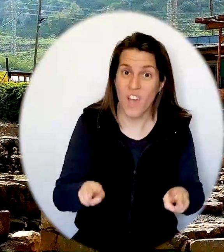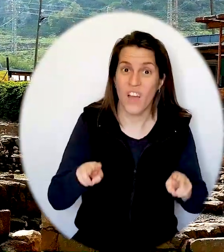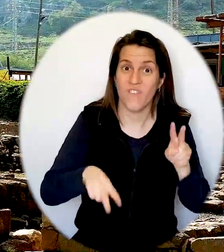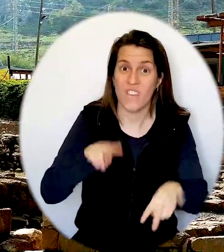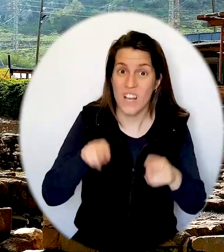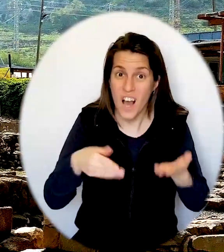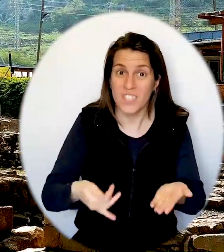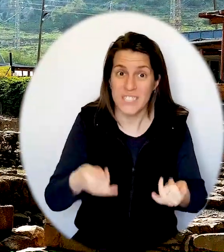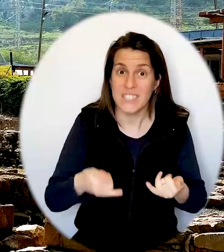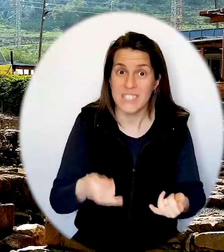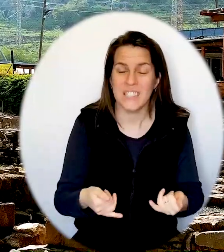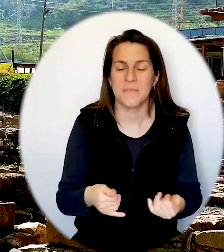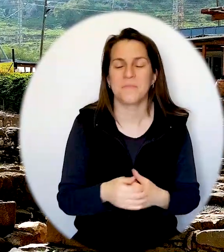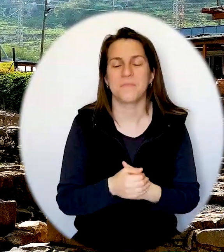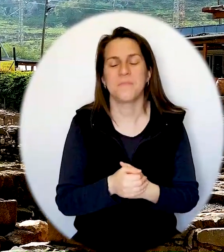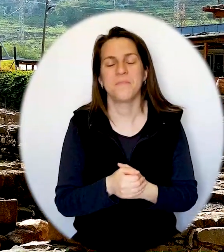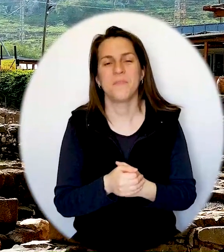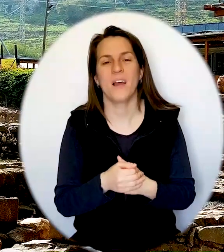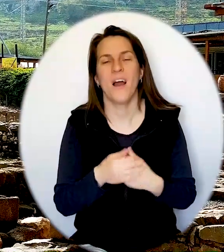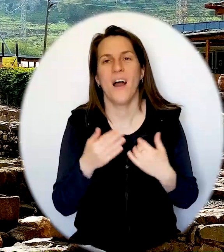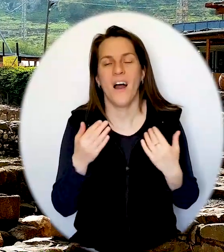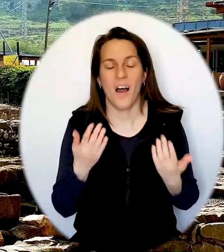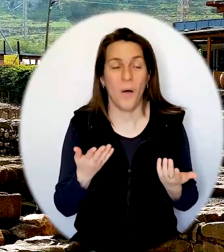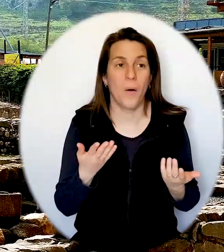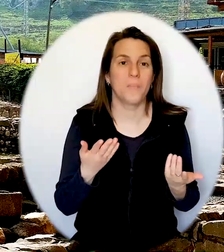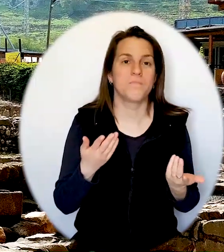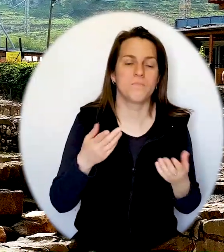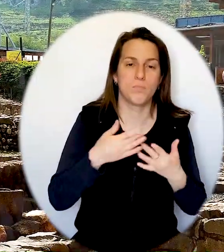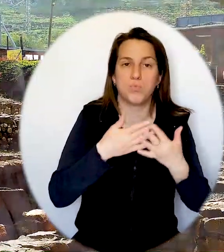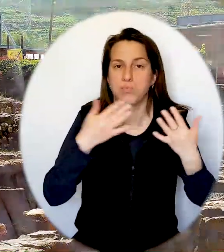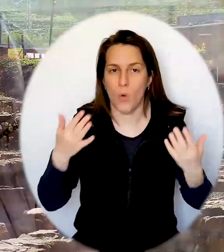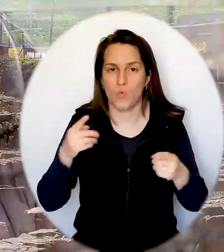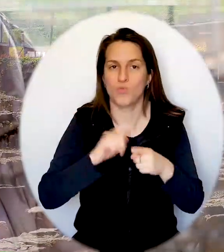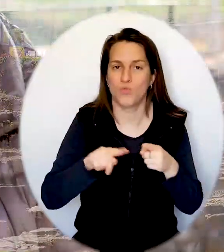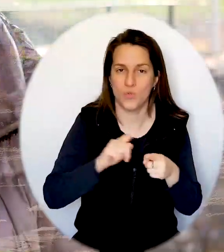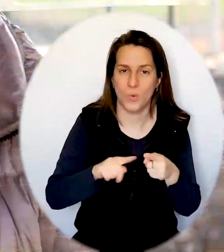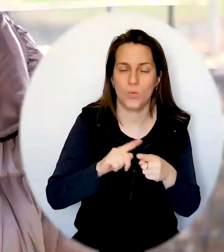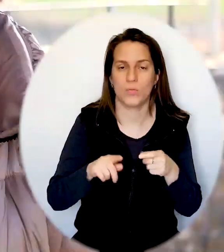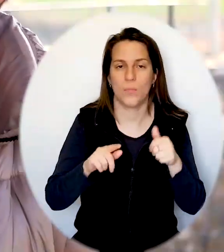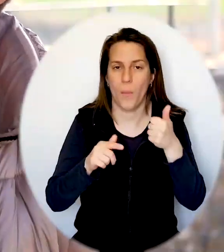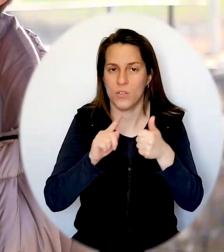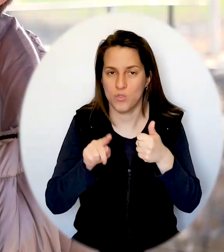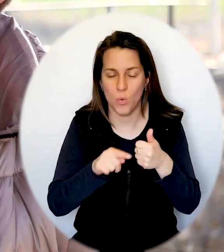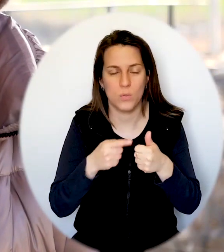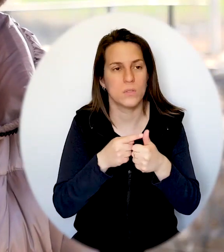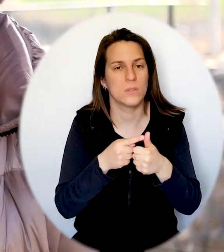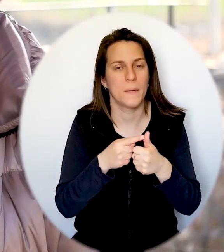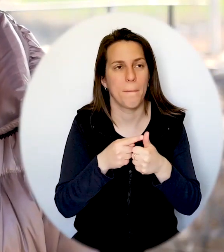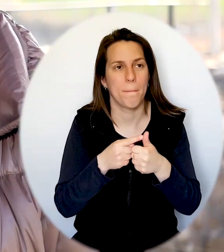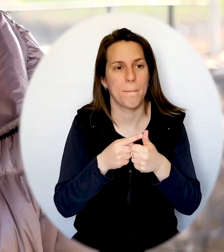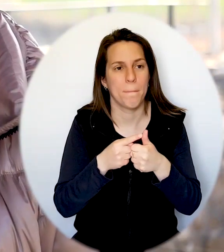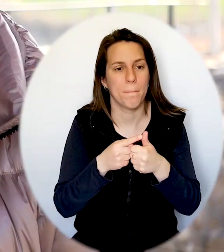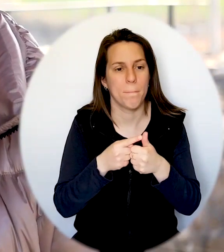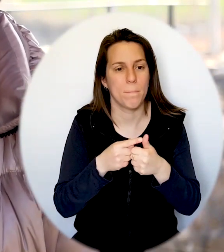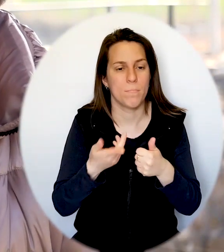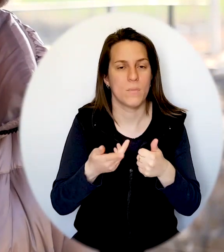? Marie-Madeleine, si je ne me trompe pas. Oui, j'ai compris. On a plusieurs indications. D'abord, une première